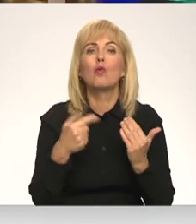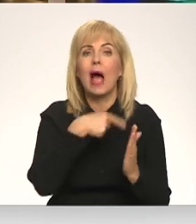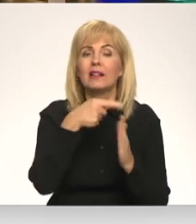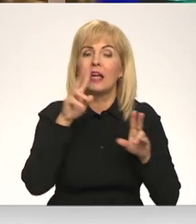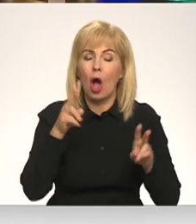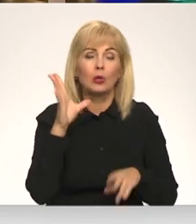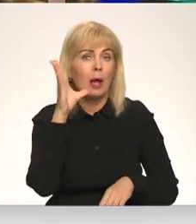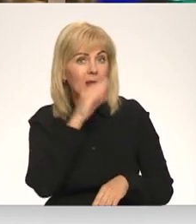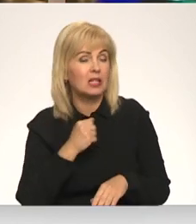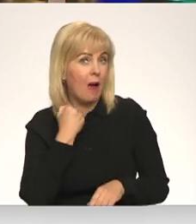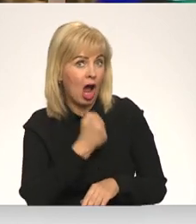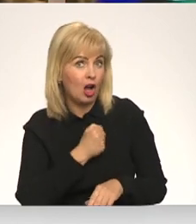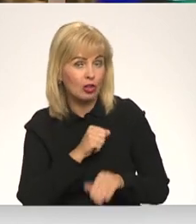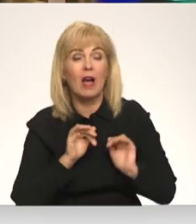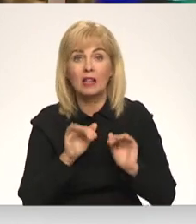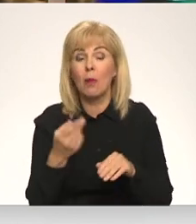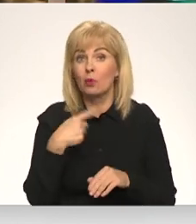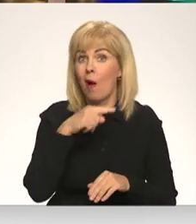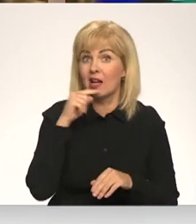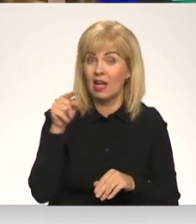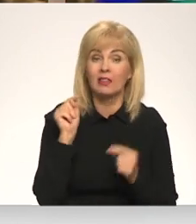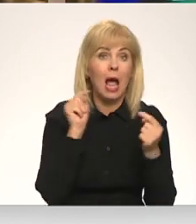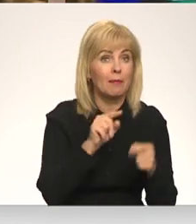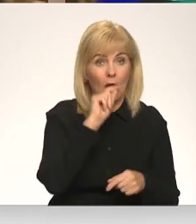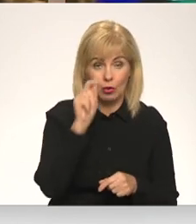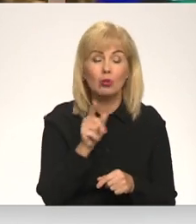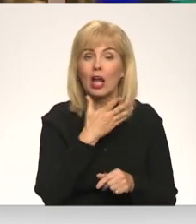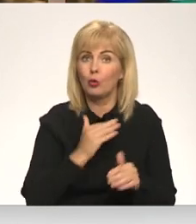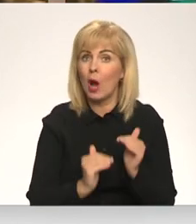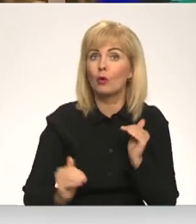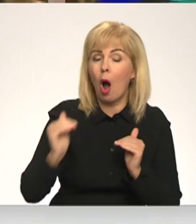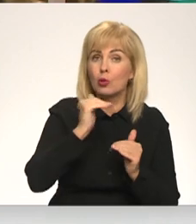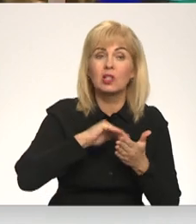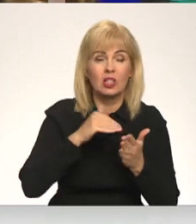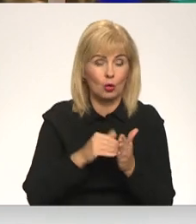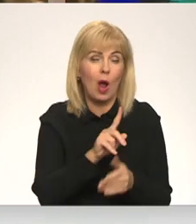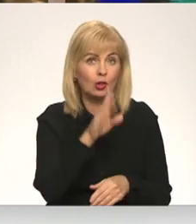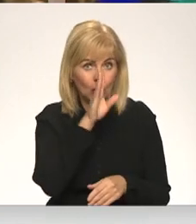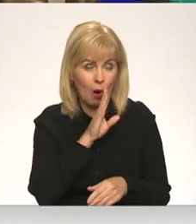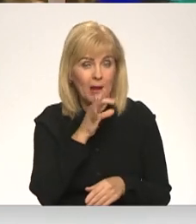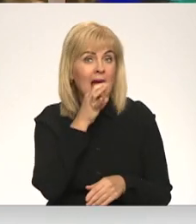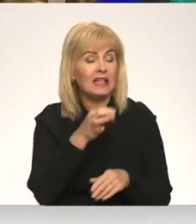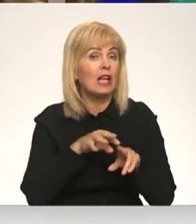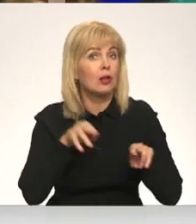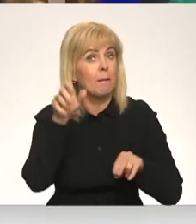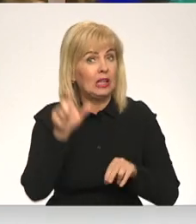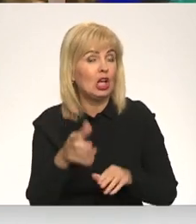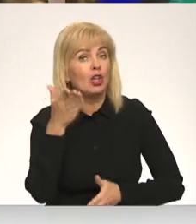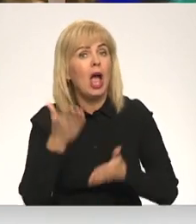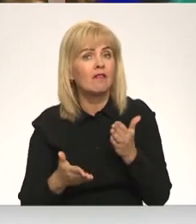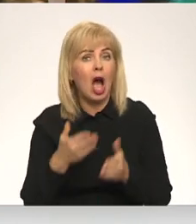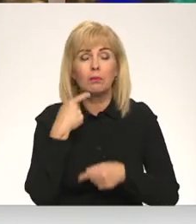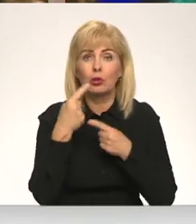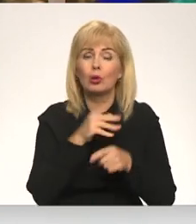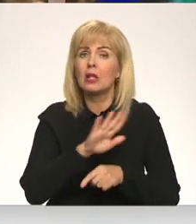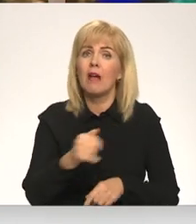iespējamība par agresīvām darbībām no Krievijas puses pret Ukraina ir ļoti augsta. Situācija ir nopietna, sacīja ministrs pieļaujot, ka varētu būt runa ne